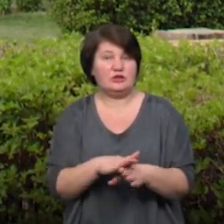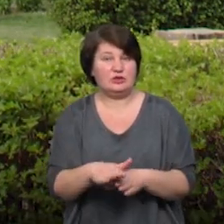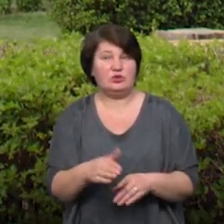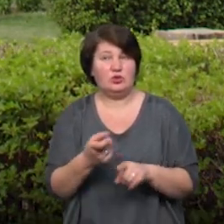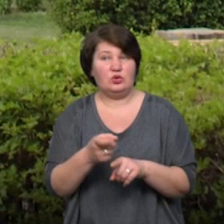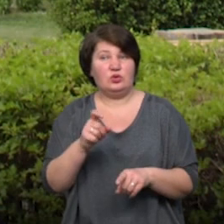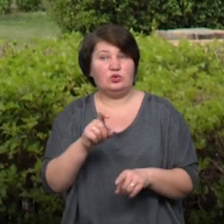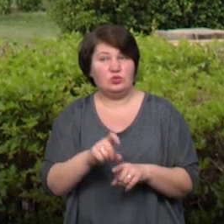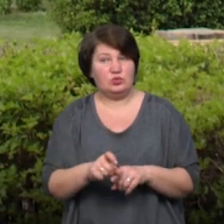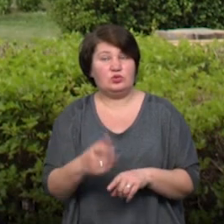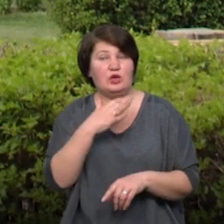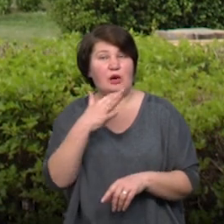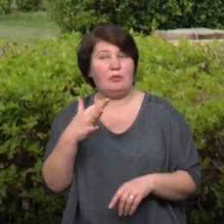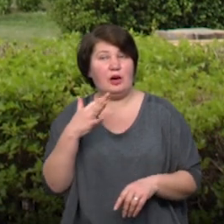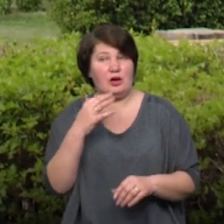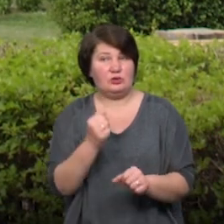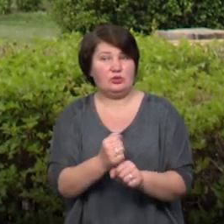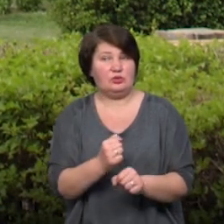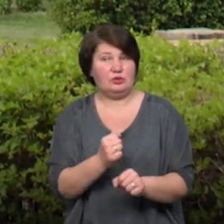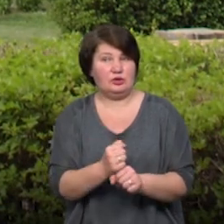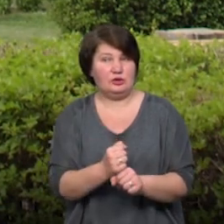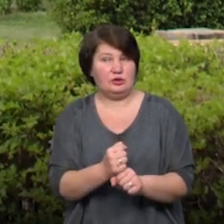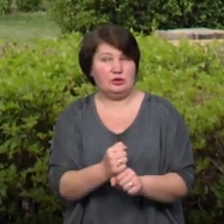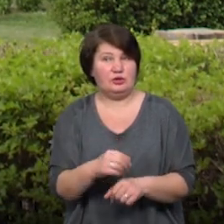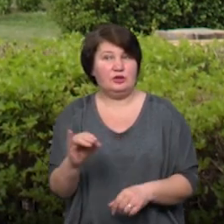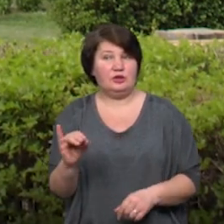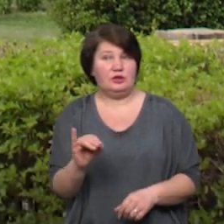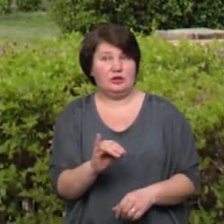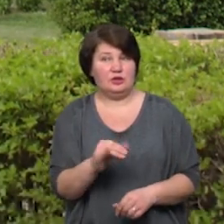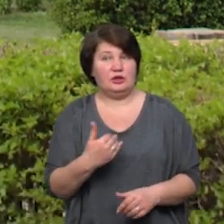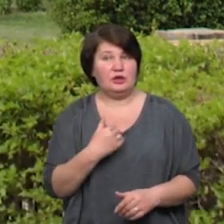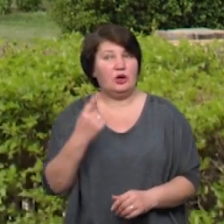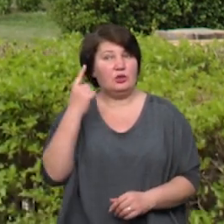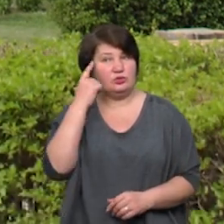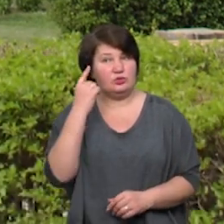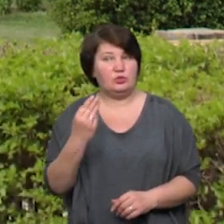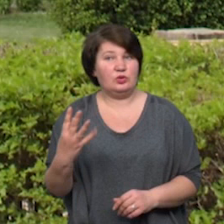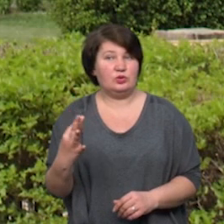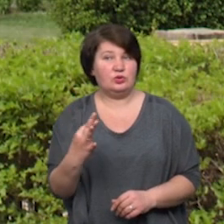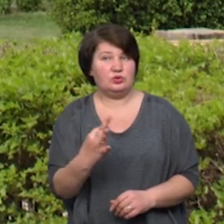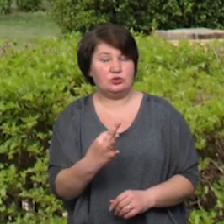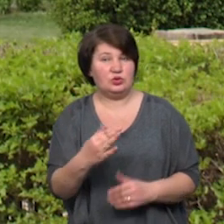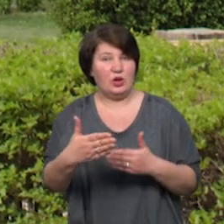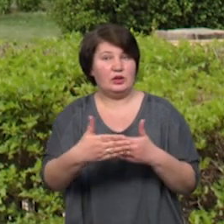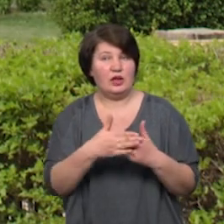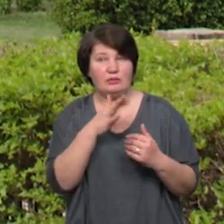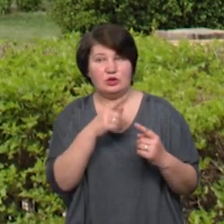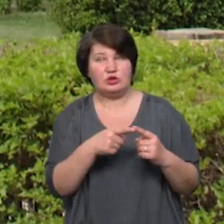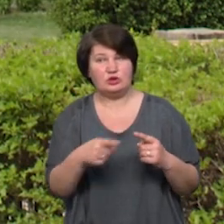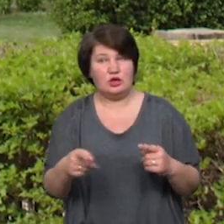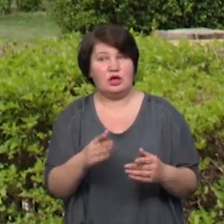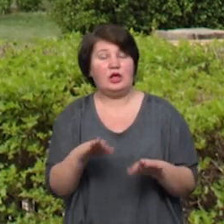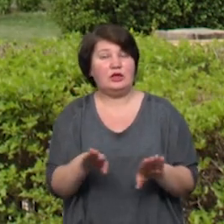багато робіт. І я думаю, що ближчим часом так буде і